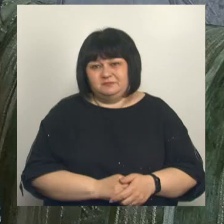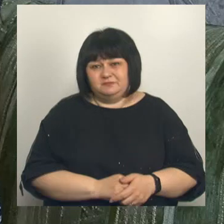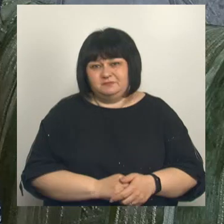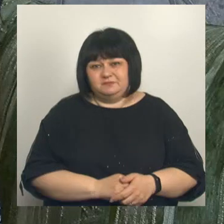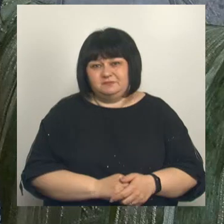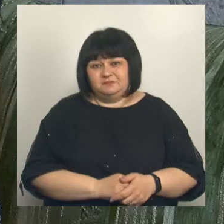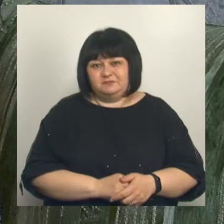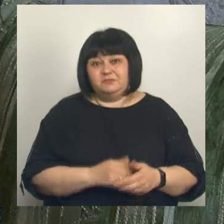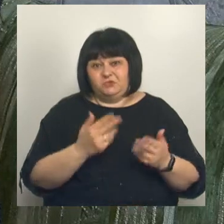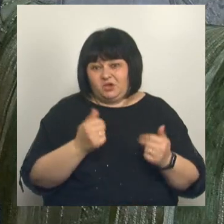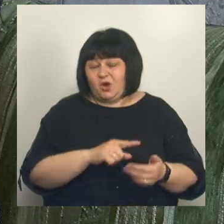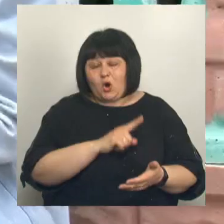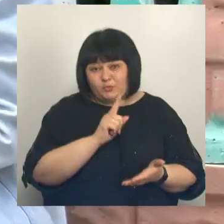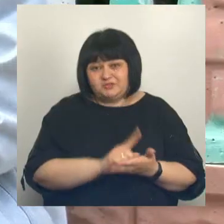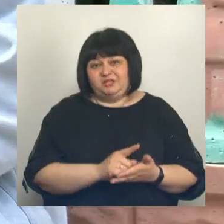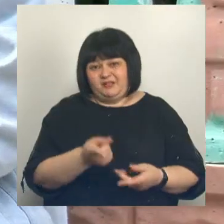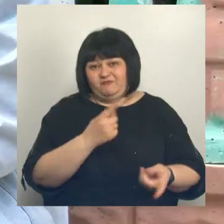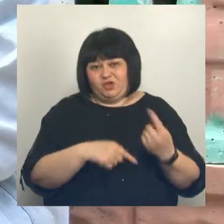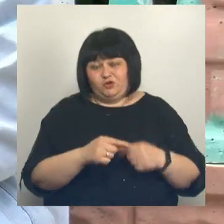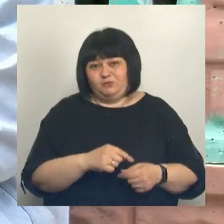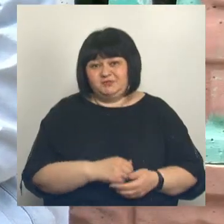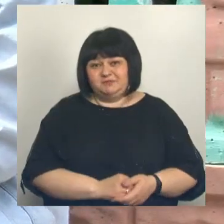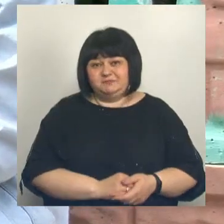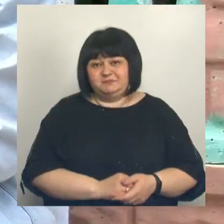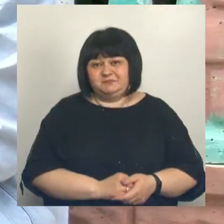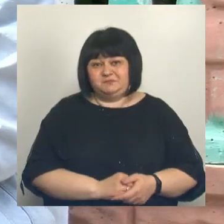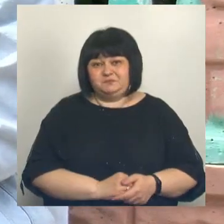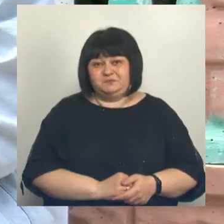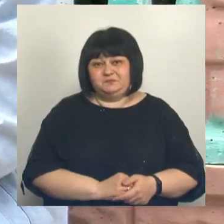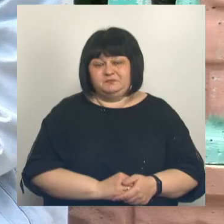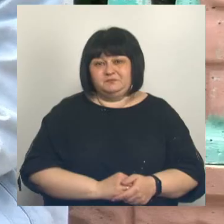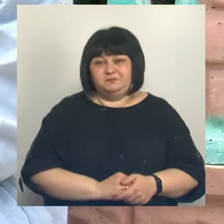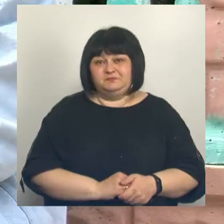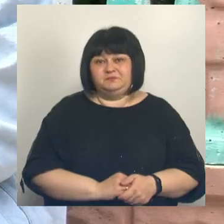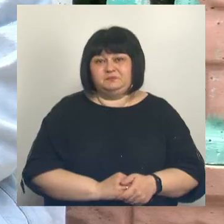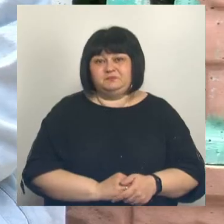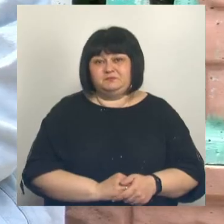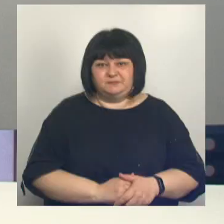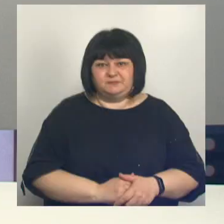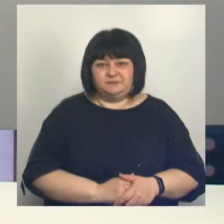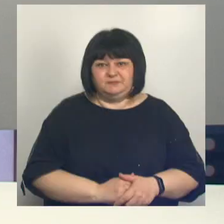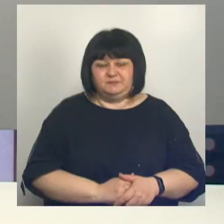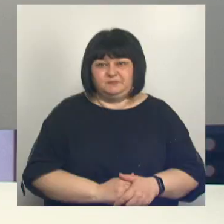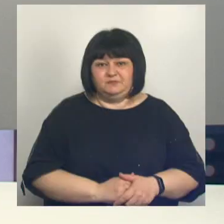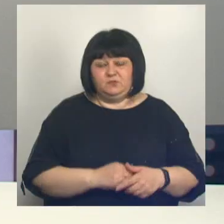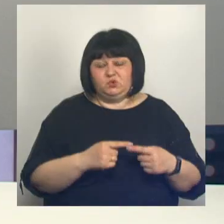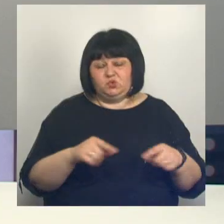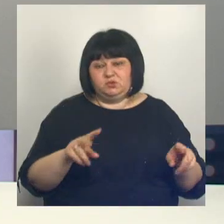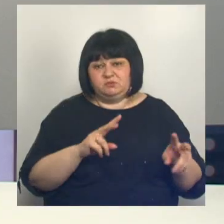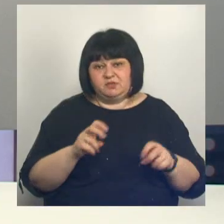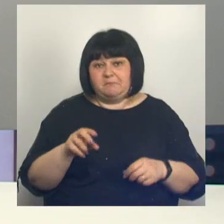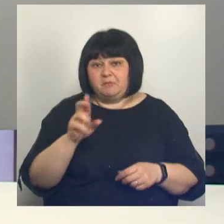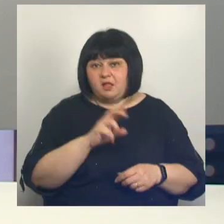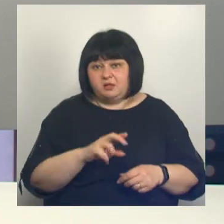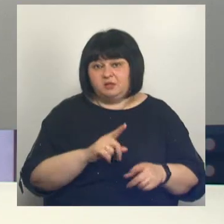Да, вернемся обязательно. Татьяна Куликова, Александр Кветко. Такой день на Мире Белогоря. К другим темам. В